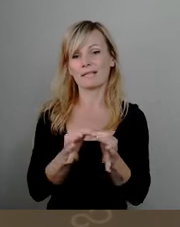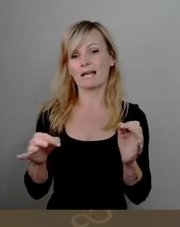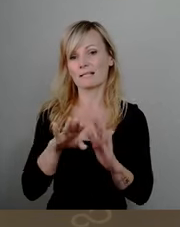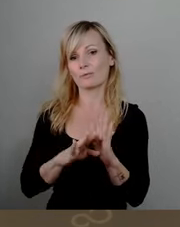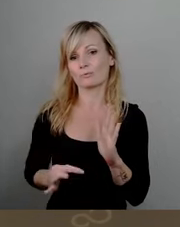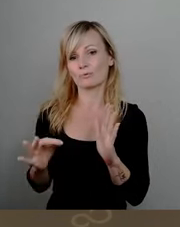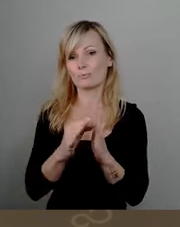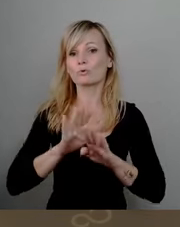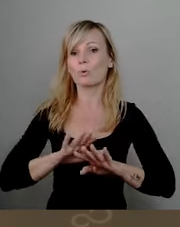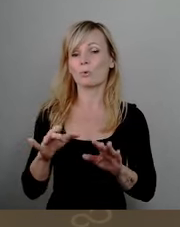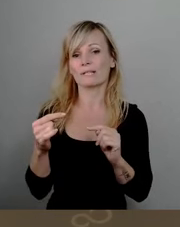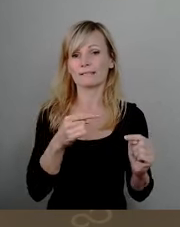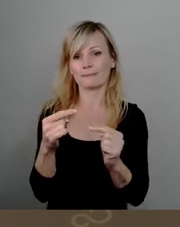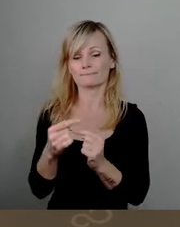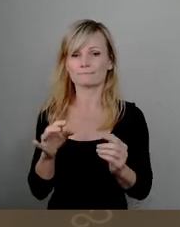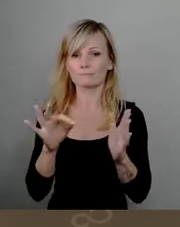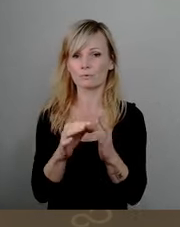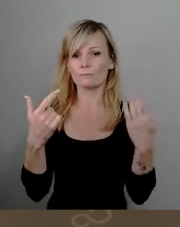ohne Debatte. Das ist Top 27.